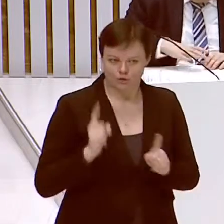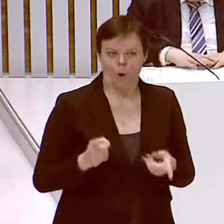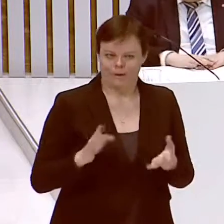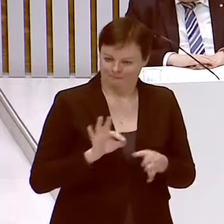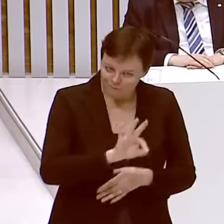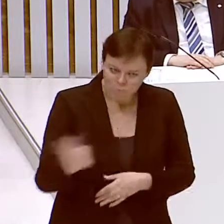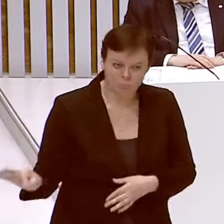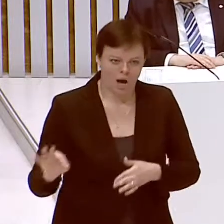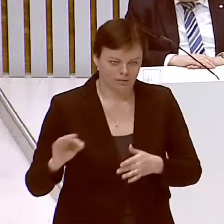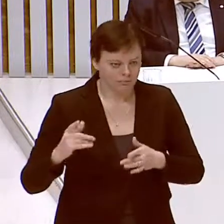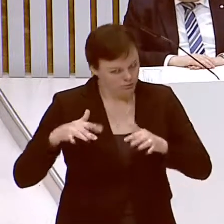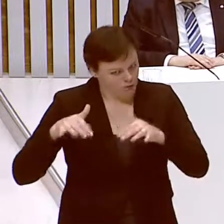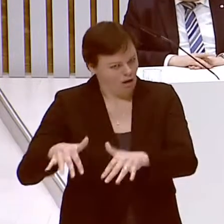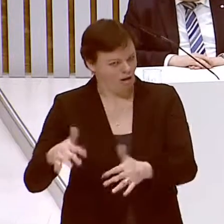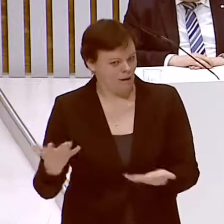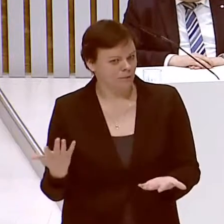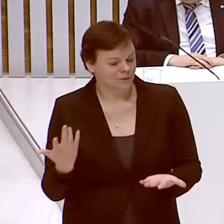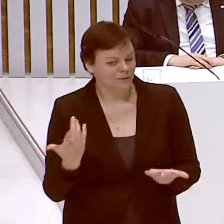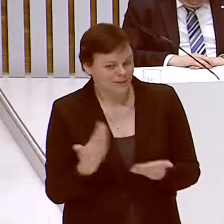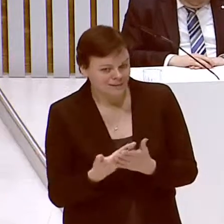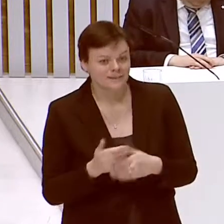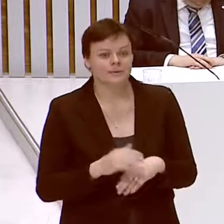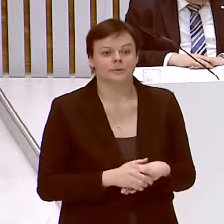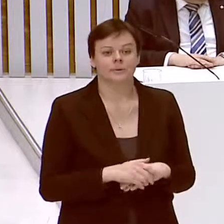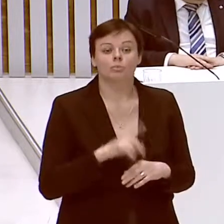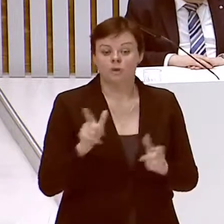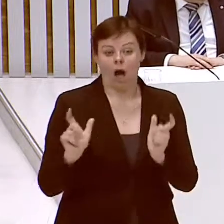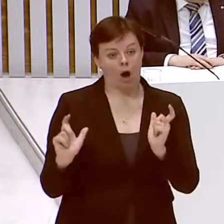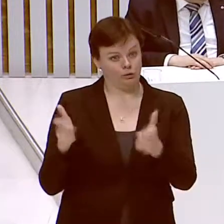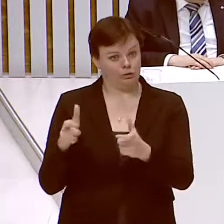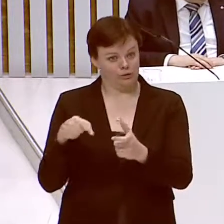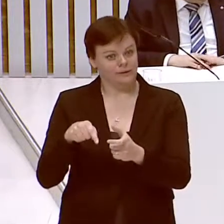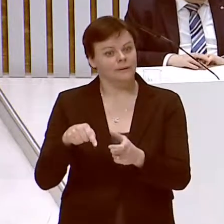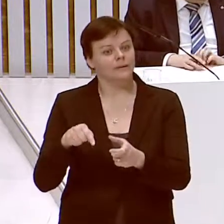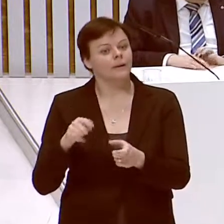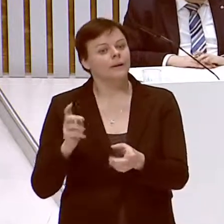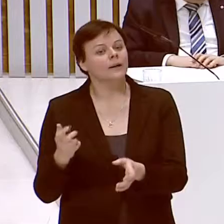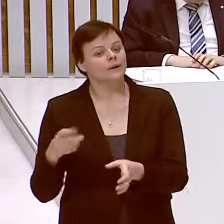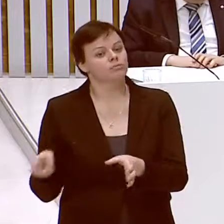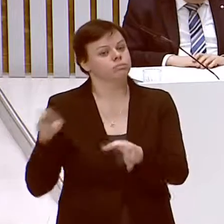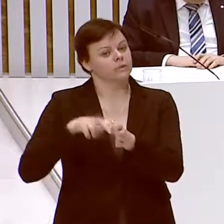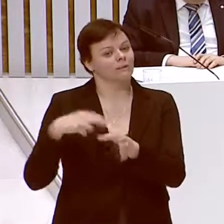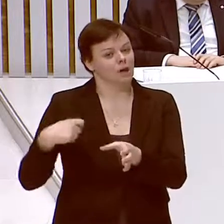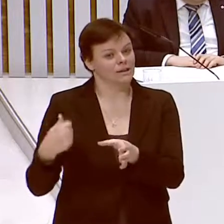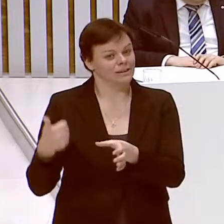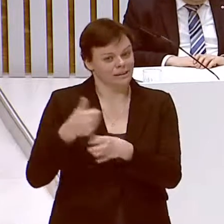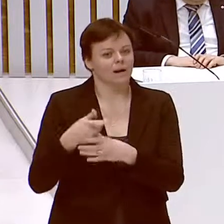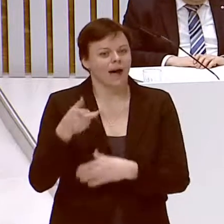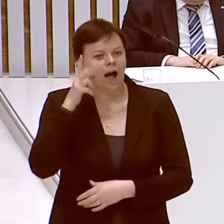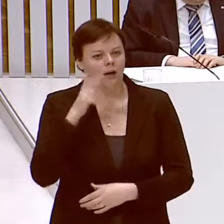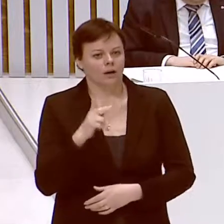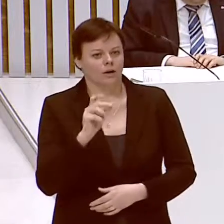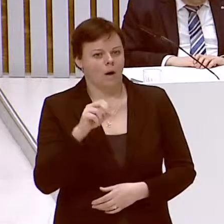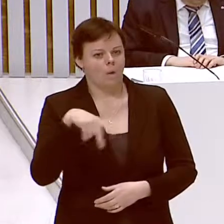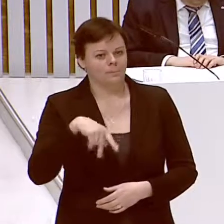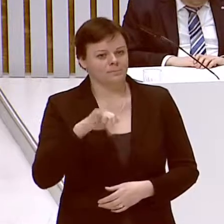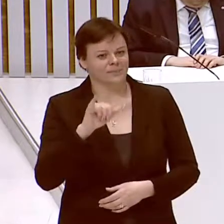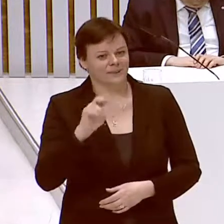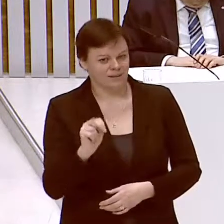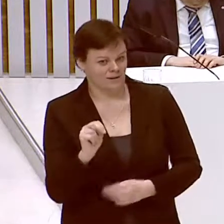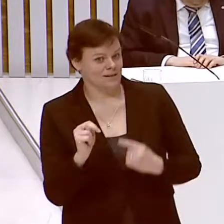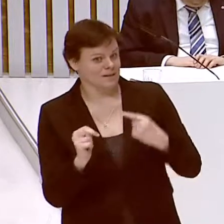Und während der Ausschussvorsitzende Herr Koplin in der Stellungnahme des Sozialausschusses ausdrücklich einen